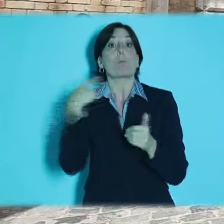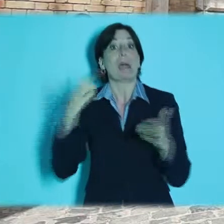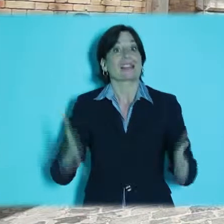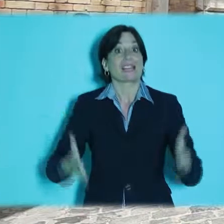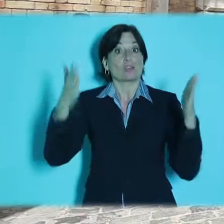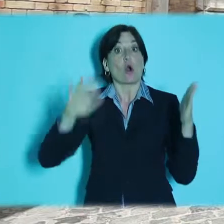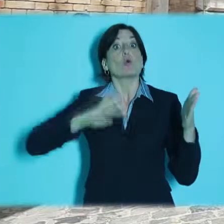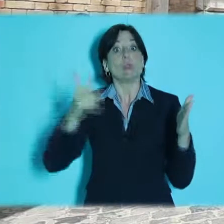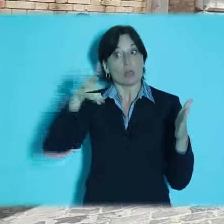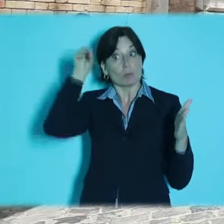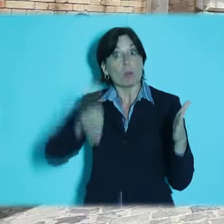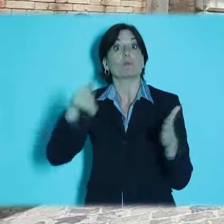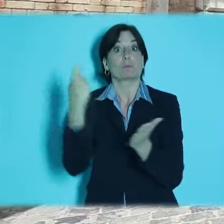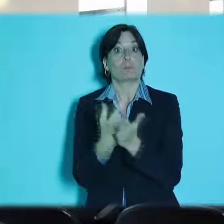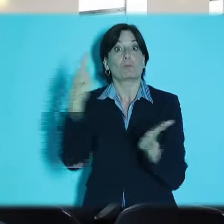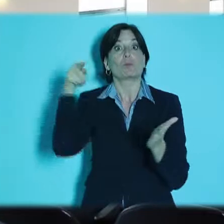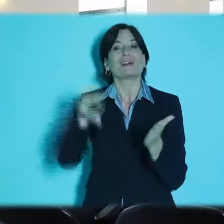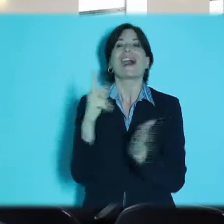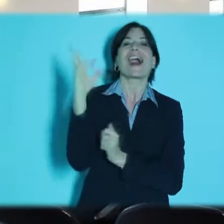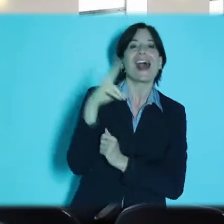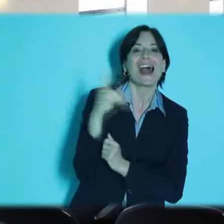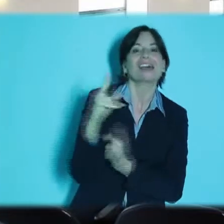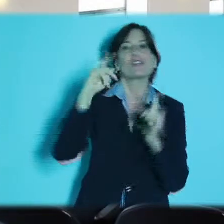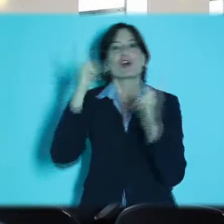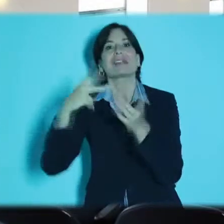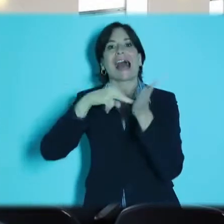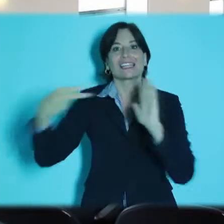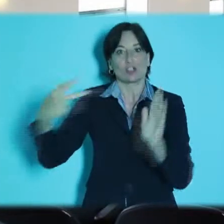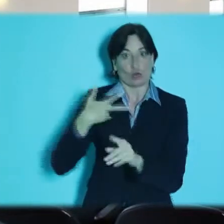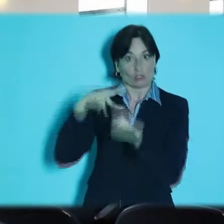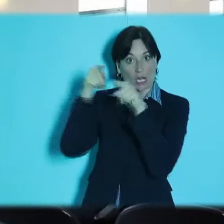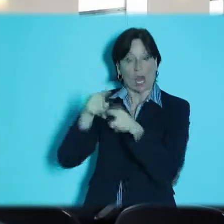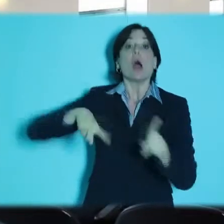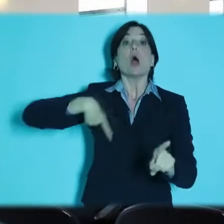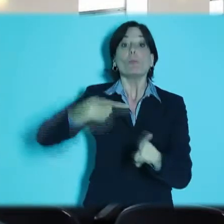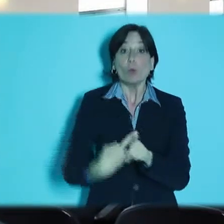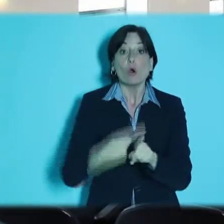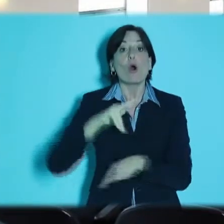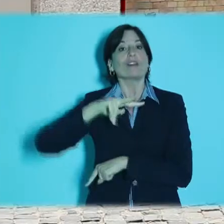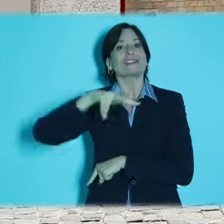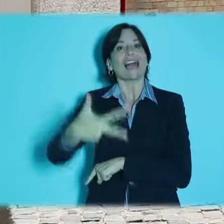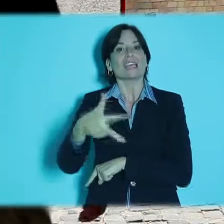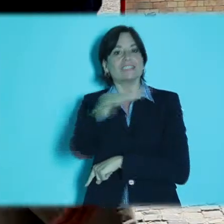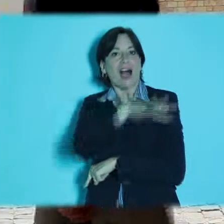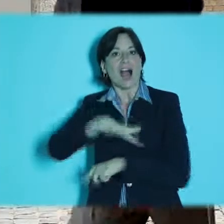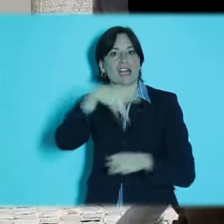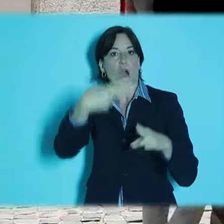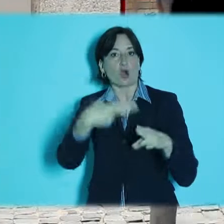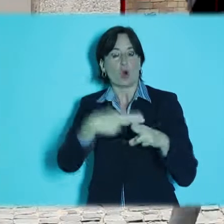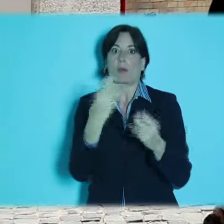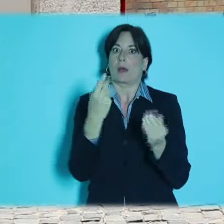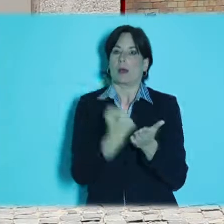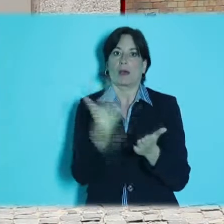altro insediamento del Nucleo molto importante, dove lì c'è il Polo delle Arti e la Facoltà di Architettura, oltre al terzo